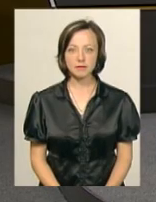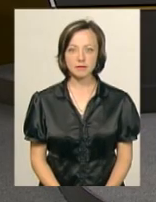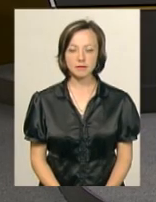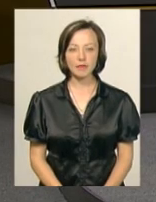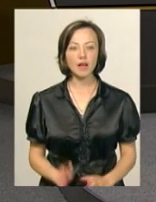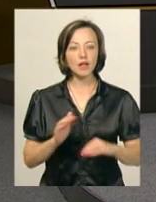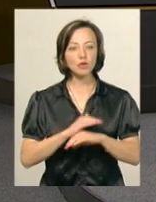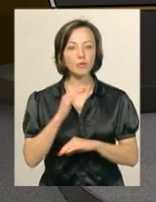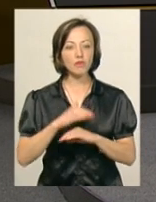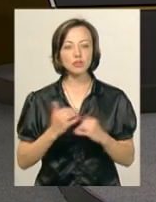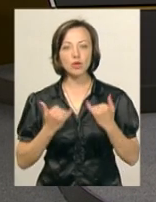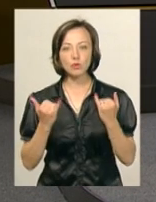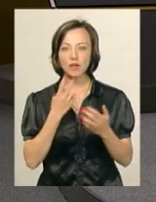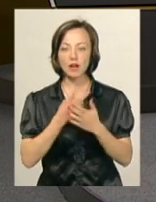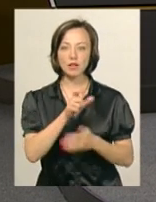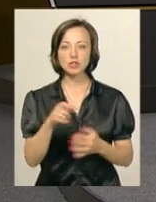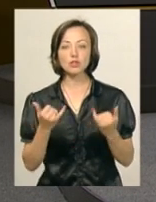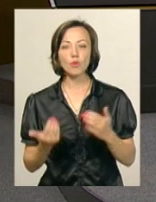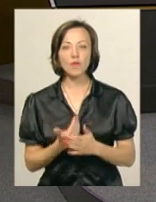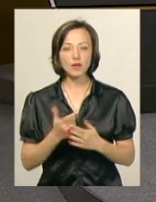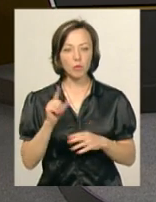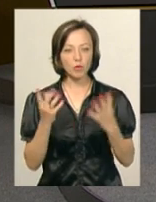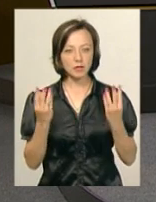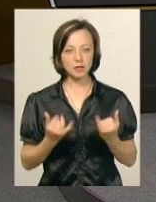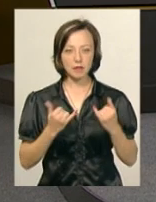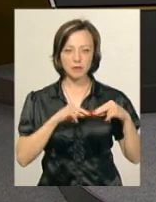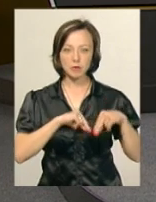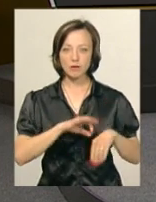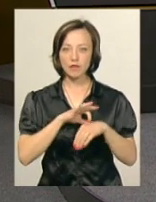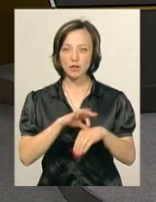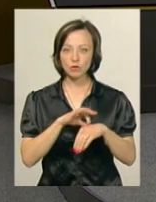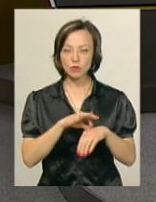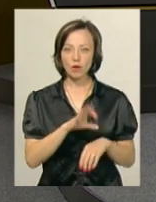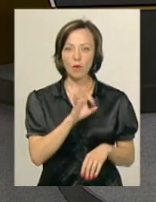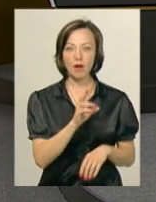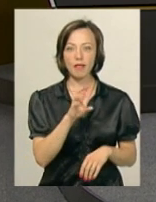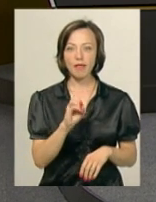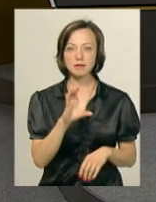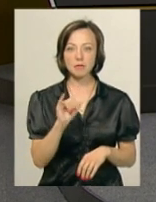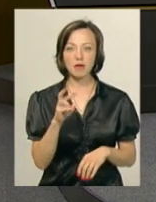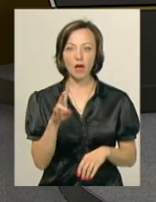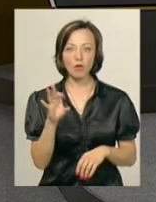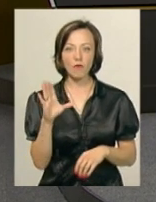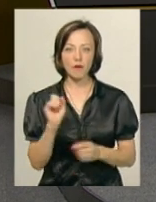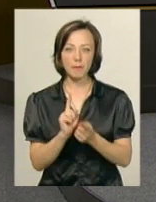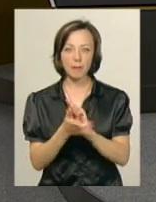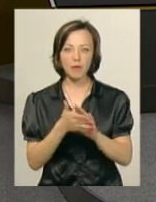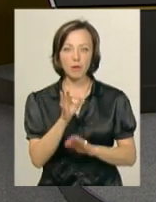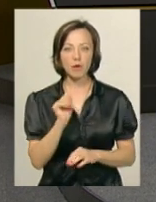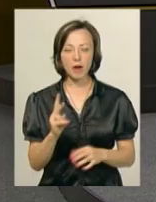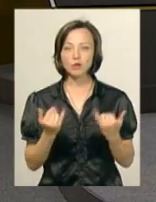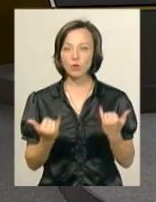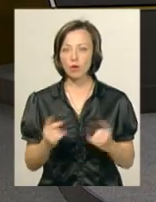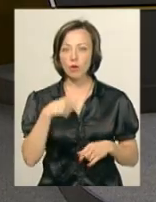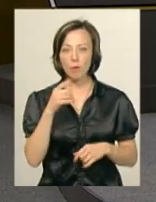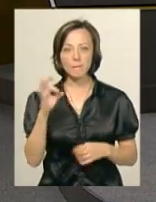Доброго вечора, шановні глядачі! На часі новини понеділка у студії ведуча Ольга Нісмянова на жестову мову перекладає Ольга Рибак. І сьогодні